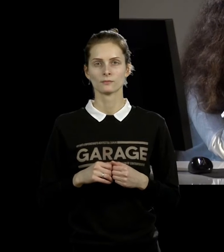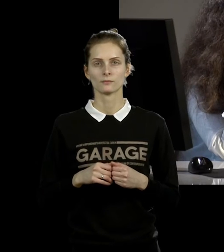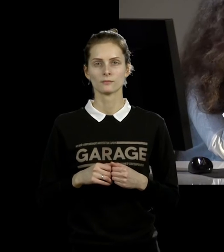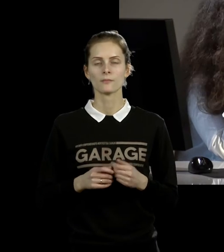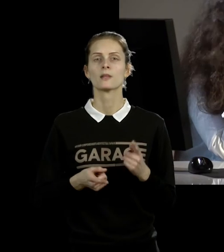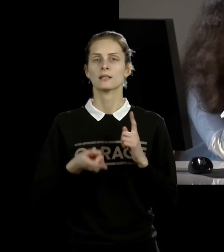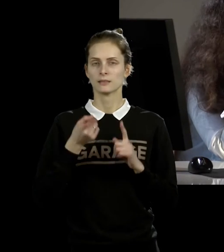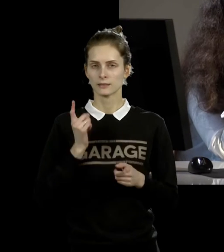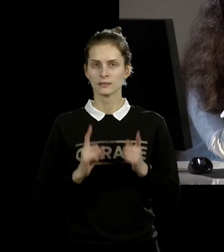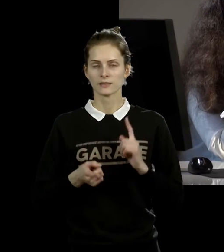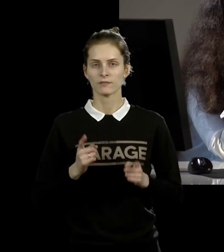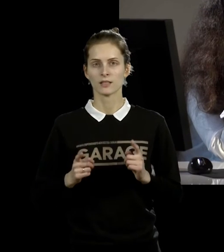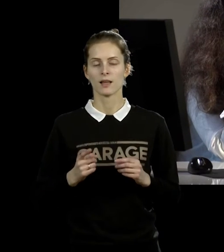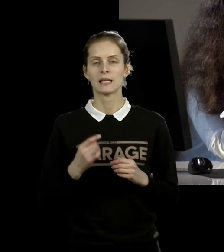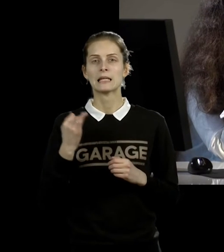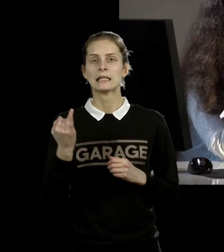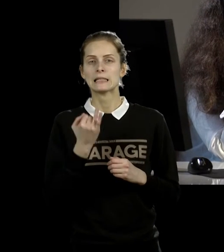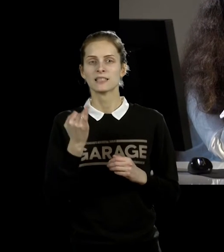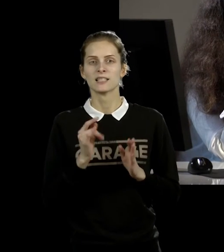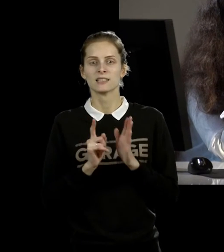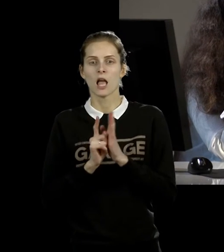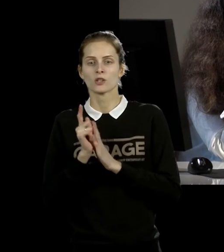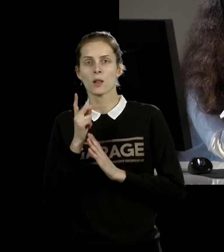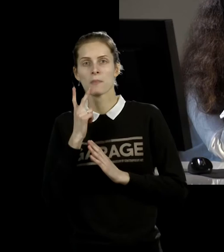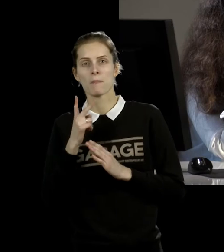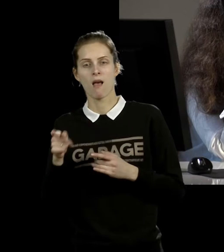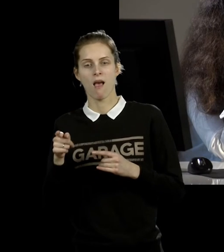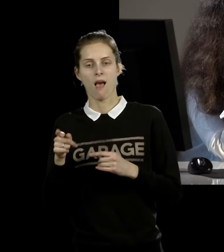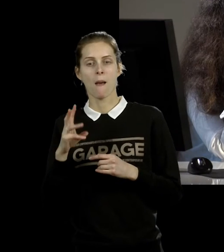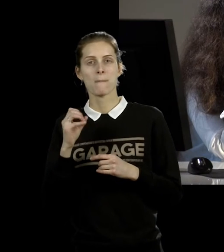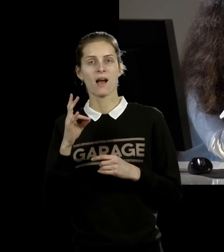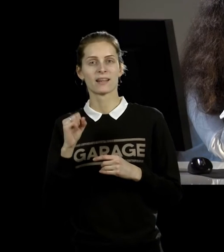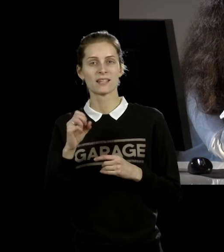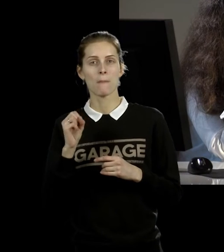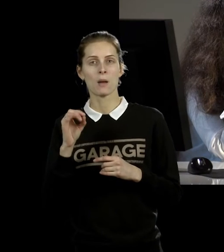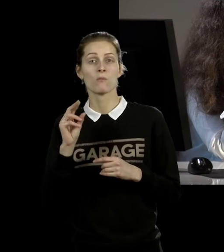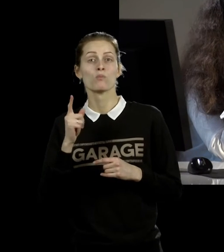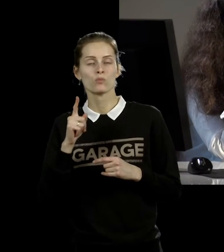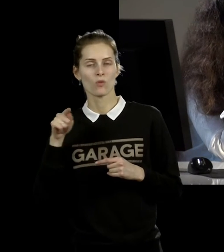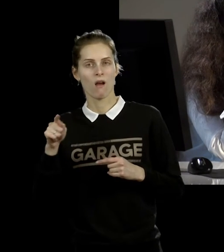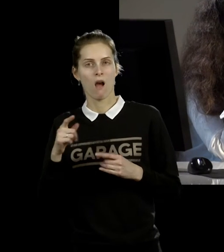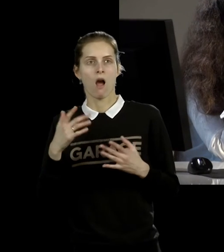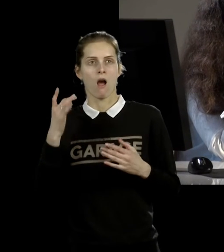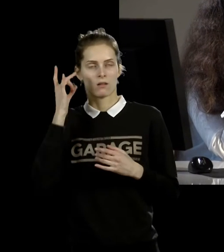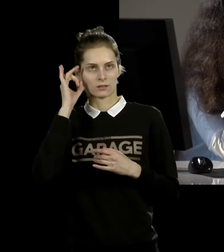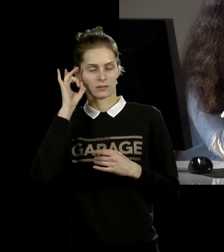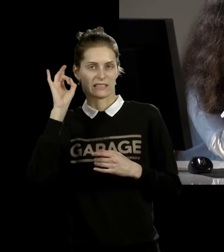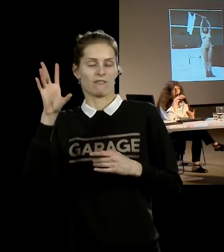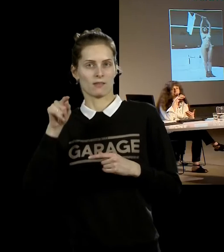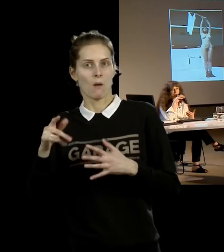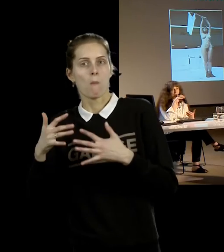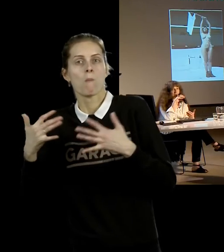действительно, интереснее посмотреть сначала более известного художника, как бы более канонического для